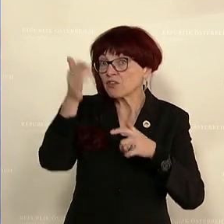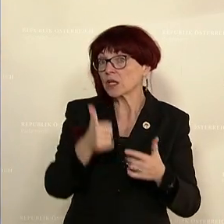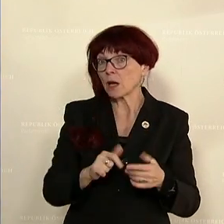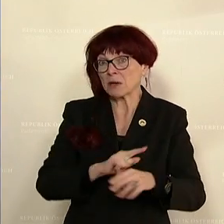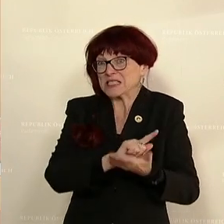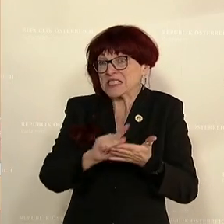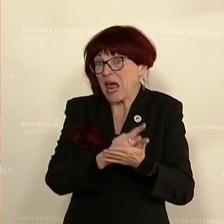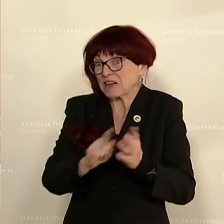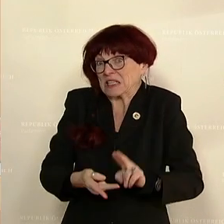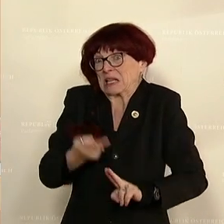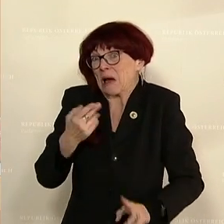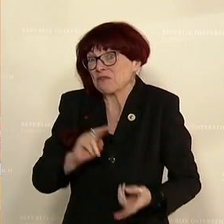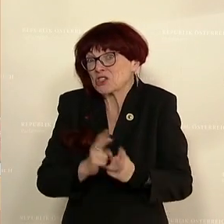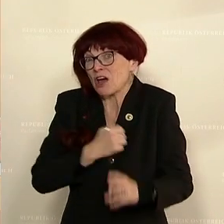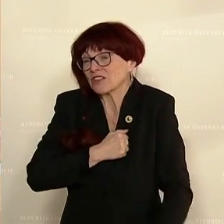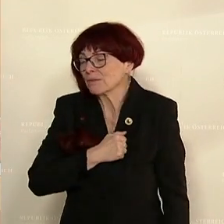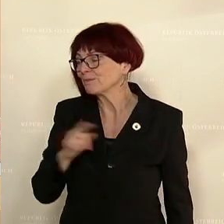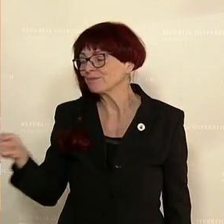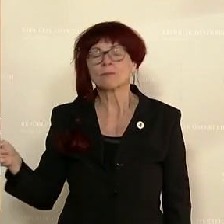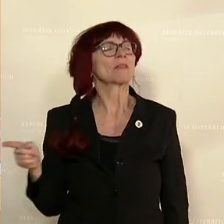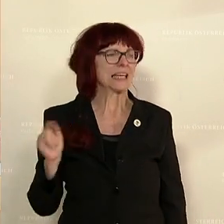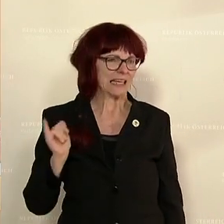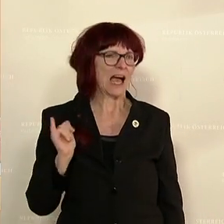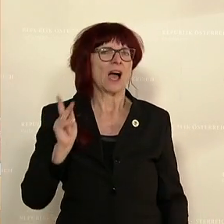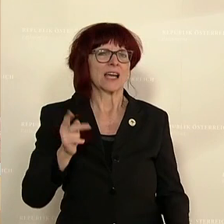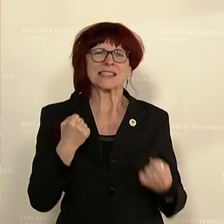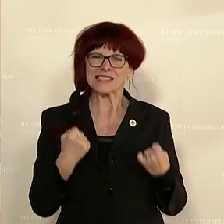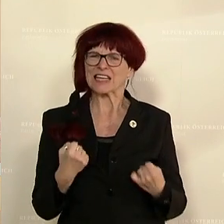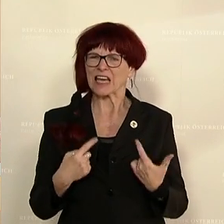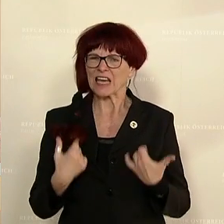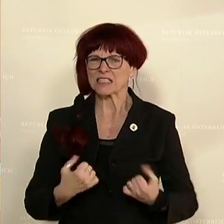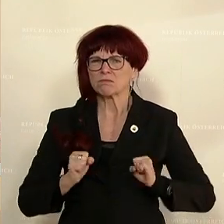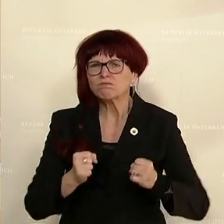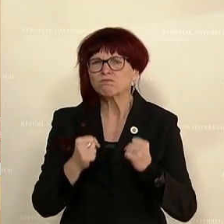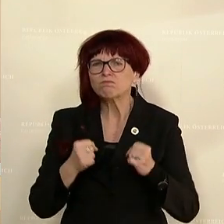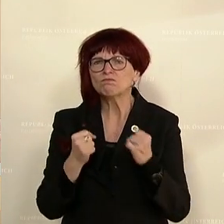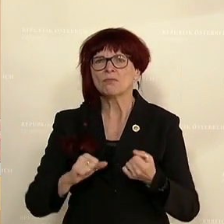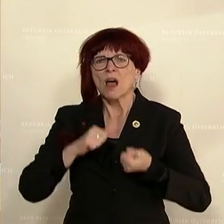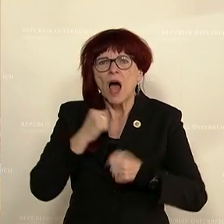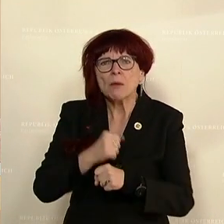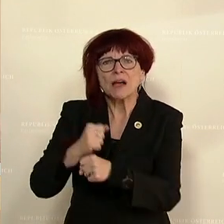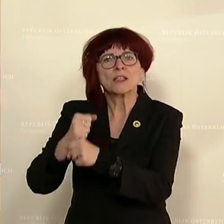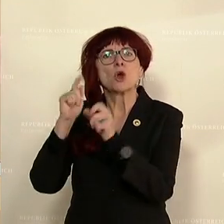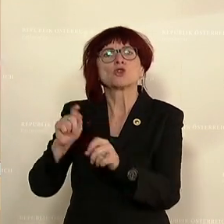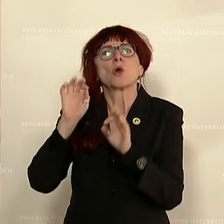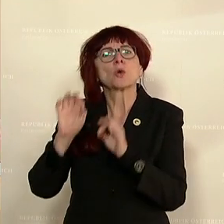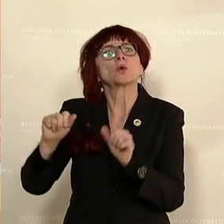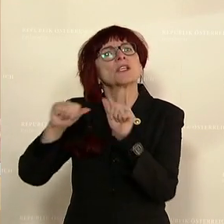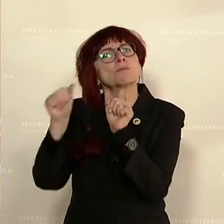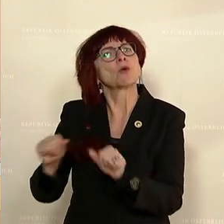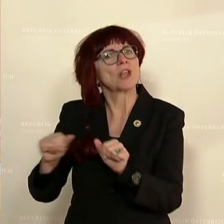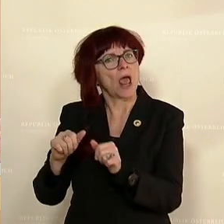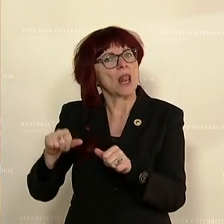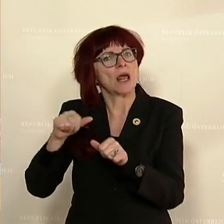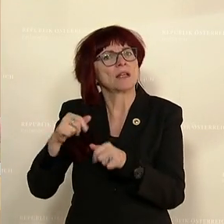ausgehen. Also Sie können sich sicher sein, dass wir mit Hochdruck daran arbeiten, dass wir ein vernünftiges Modell auch entwickeln. Es gibt die drei